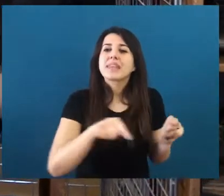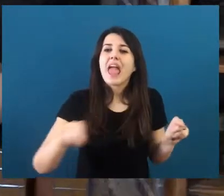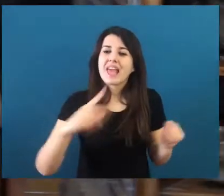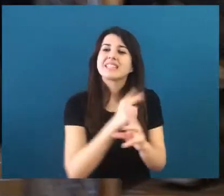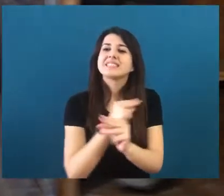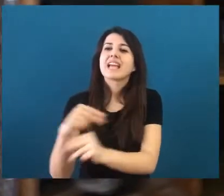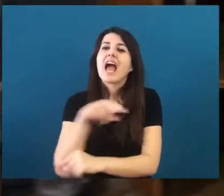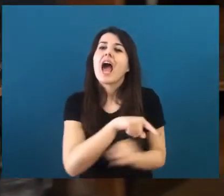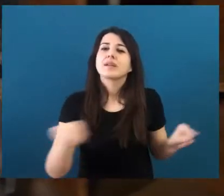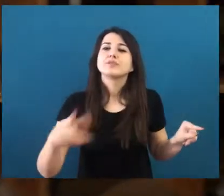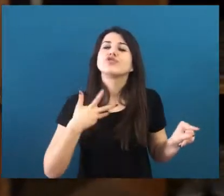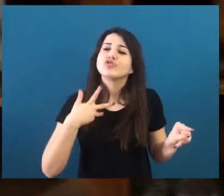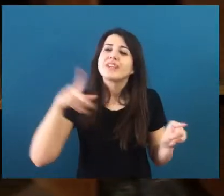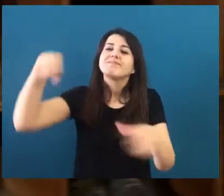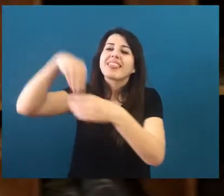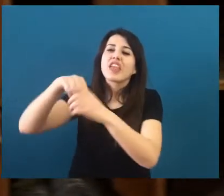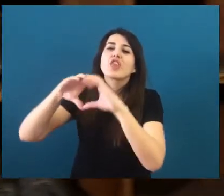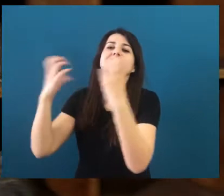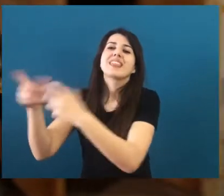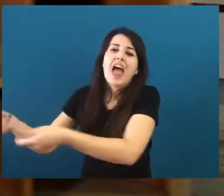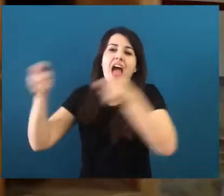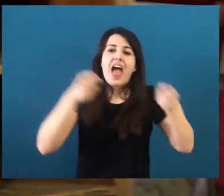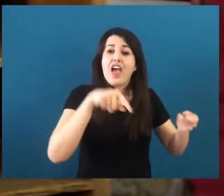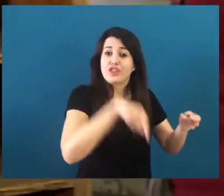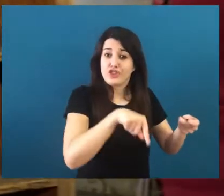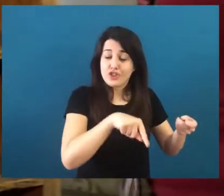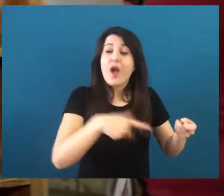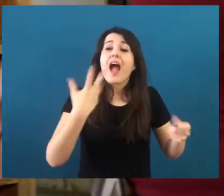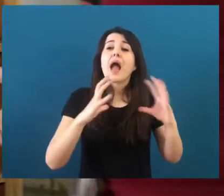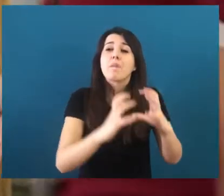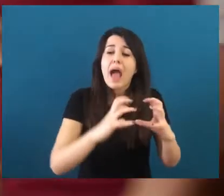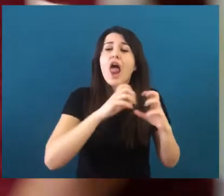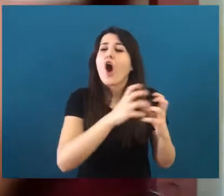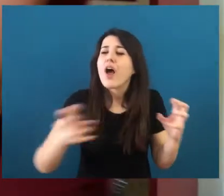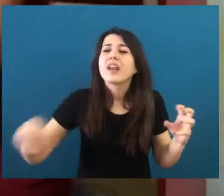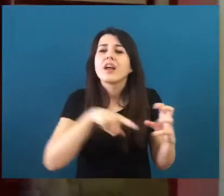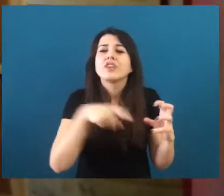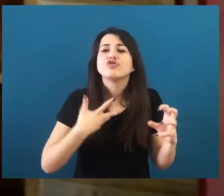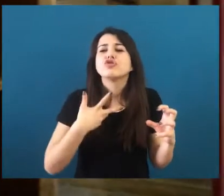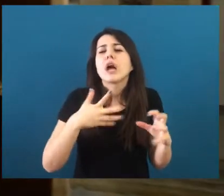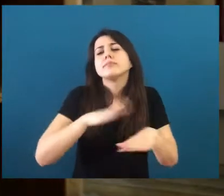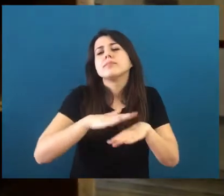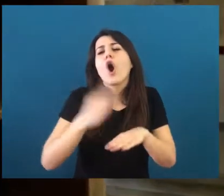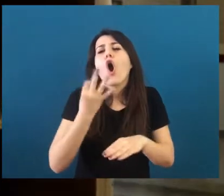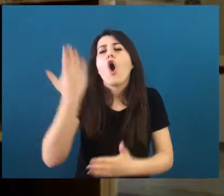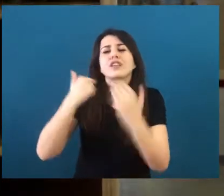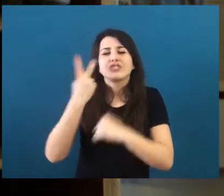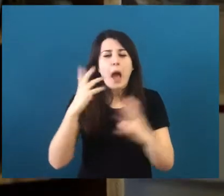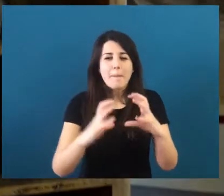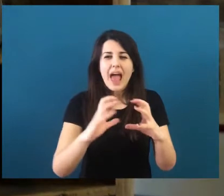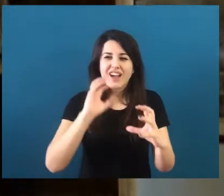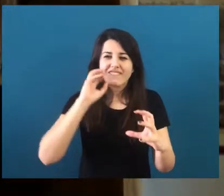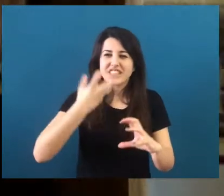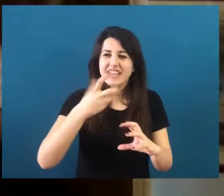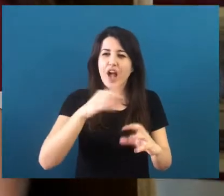una scarpiera che è stata ritrovata allo stadio Philadelphia. Anche gli scarpini e palloni, come potete vedere, palloni che si usavano